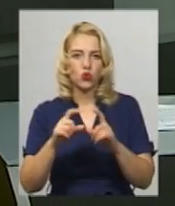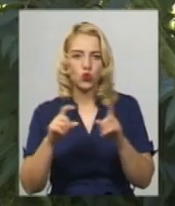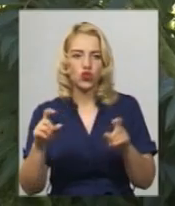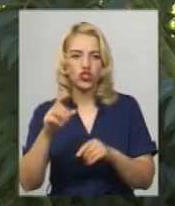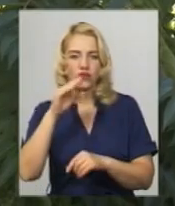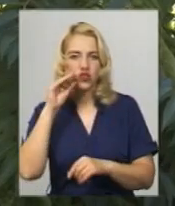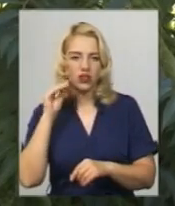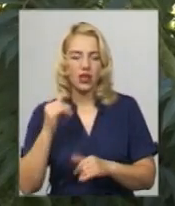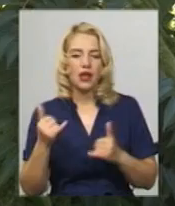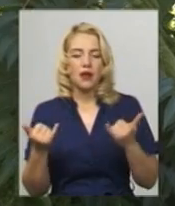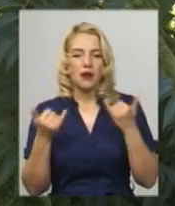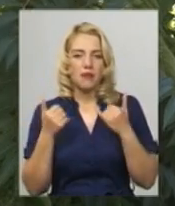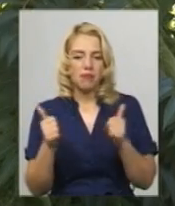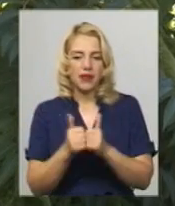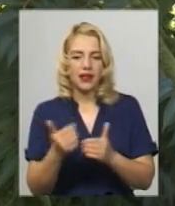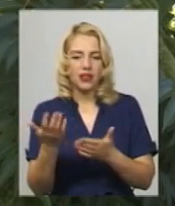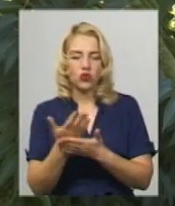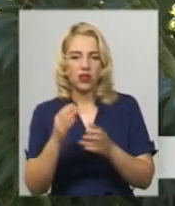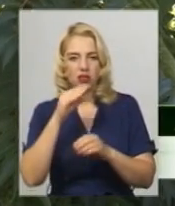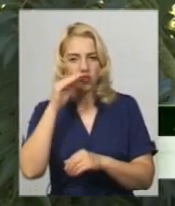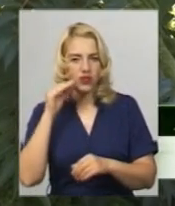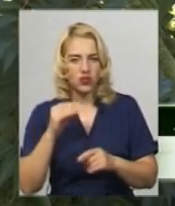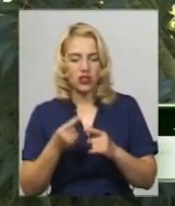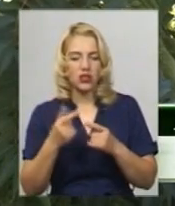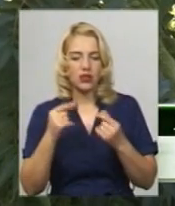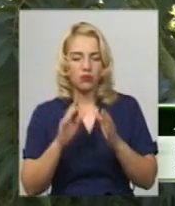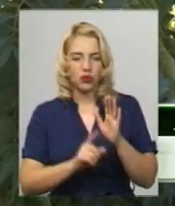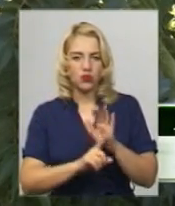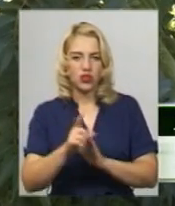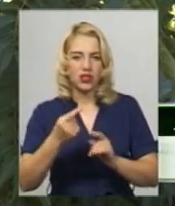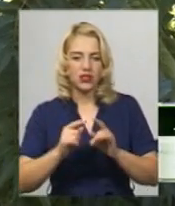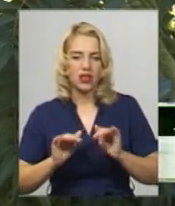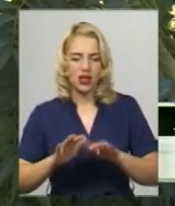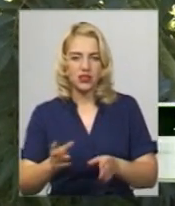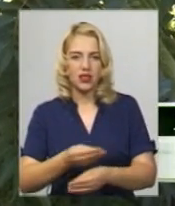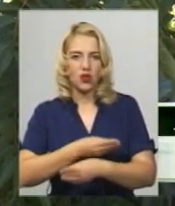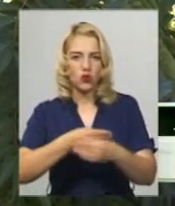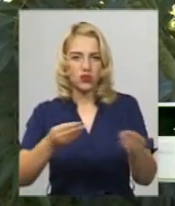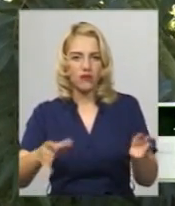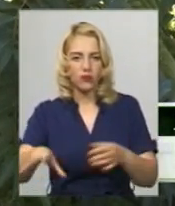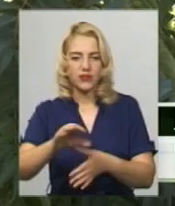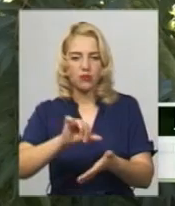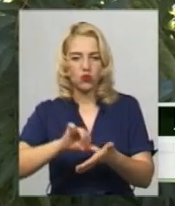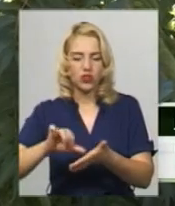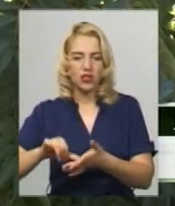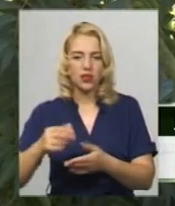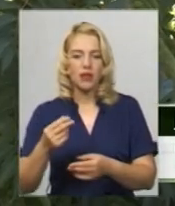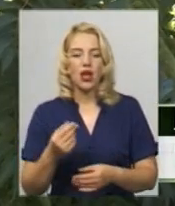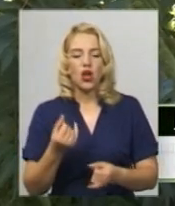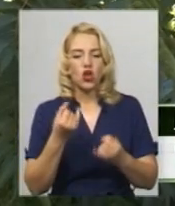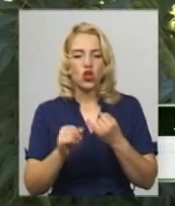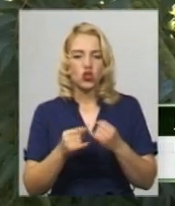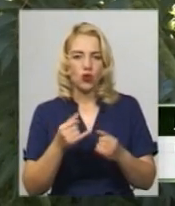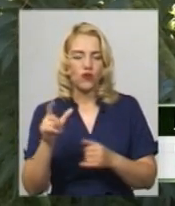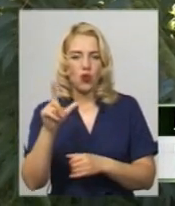Біля кінотеатру Шевченка, де ми будемо розпочинати цю акцію, ми роздамо усім учасникам жовто-блакитні фарби холі. Там